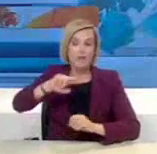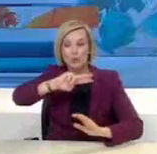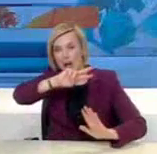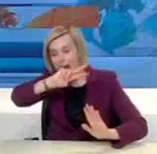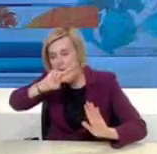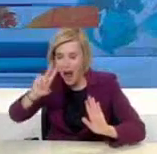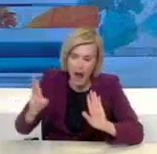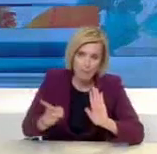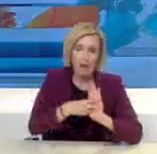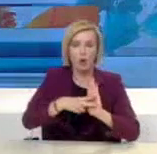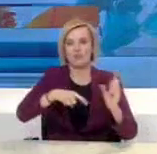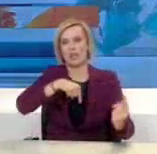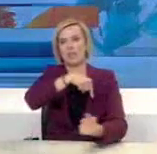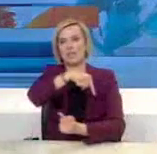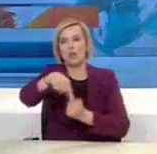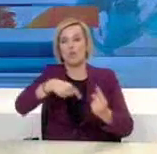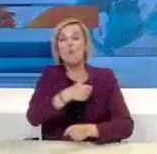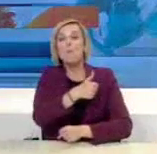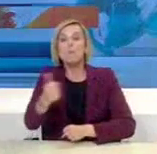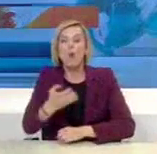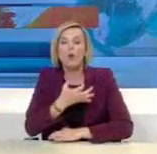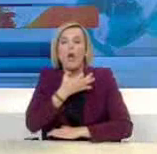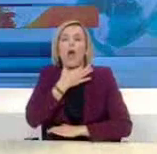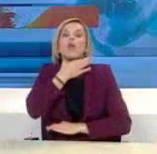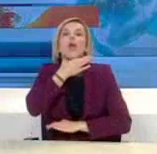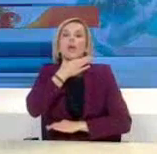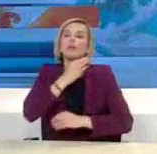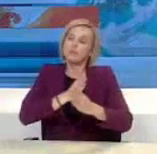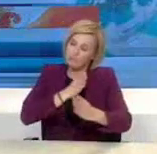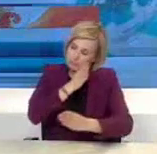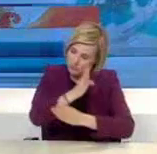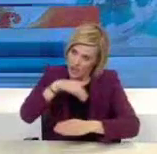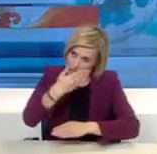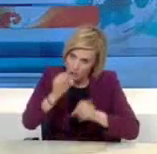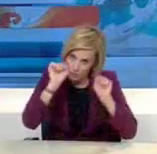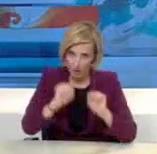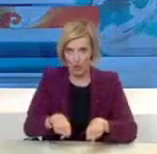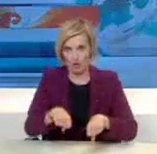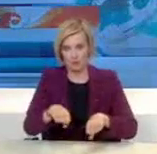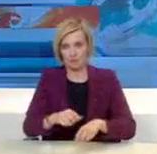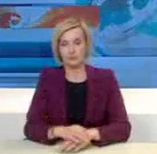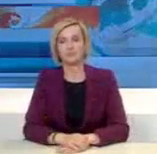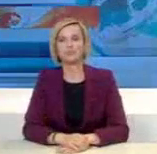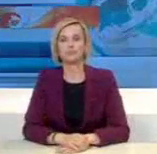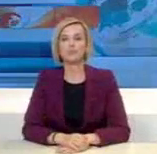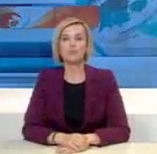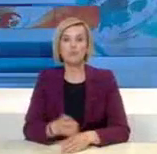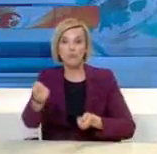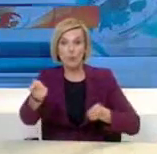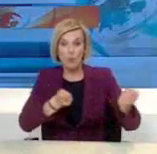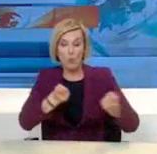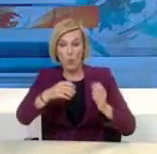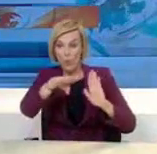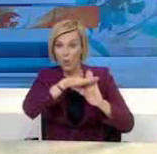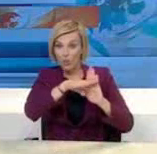εξυπηρέτηση των αναγκών μας που δεν μπορούν να ικανοποιηθούν με άλλον τρόπο. Εξειδικεύοντας τις οδηγίες, η κυβέρνηση